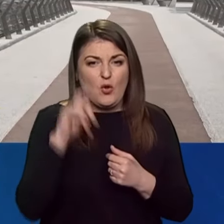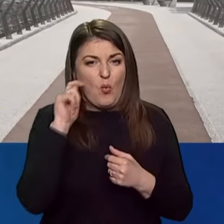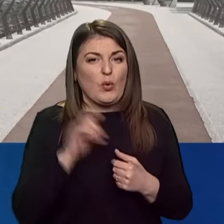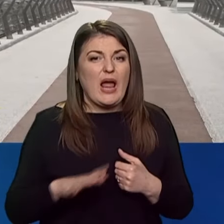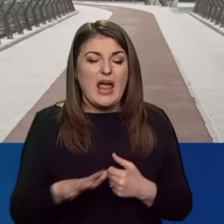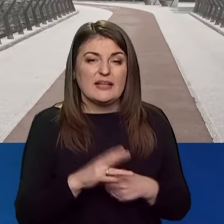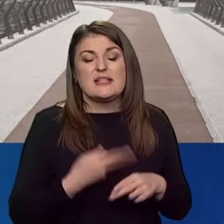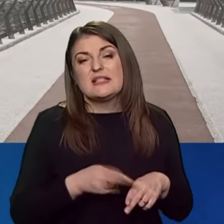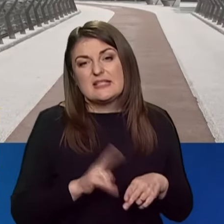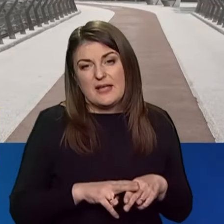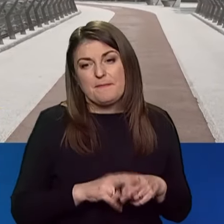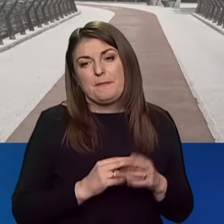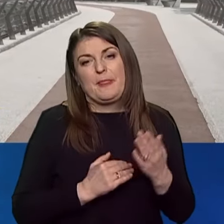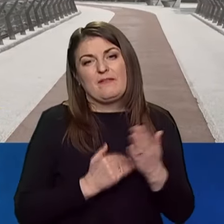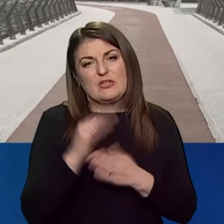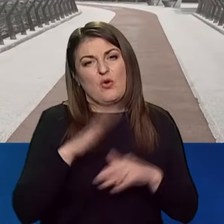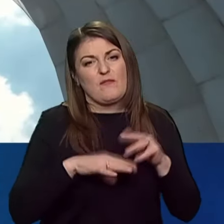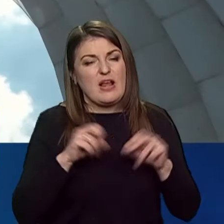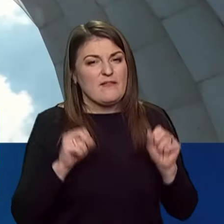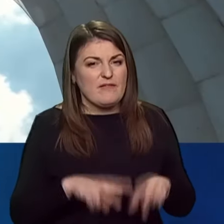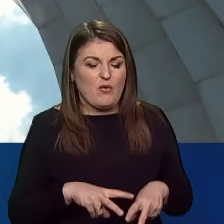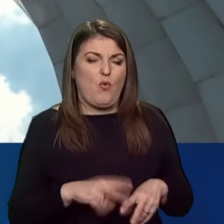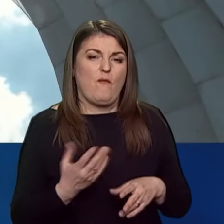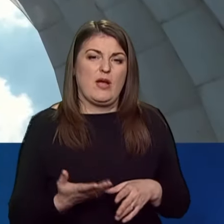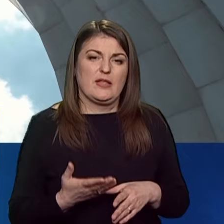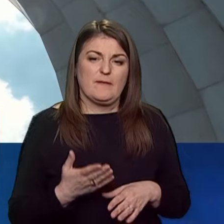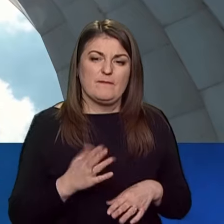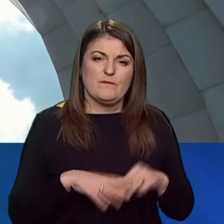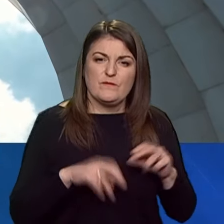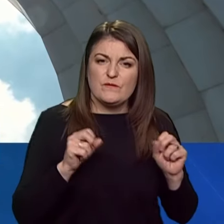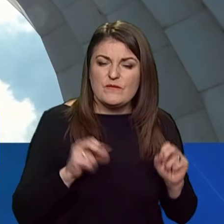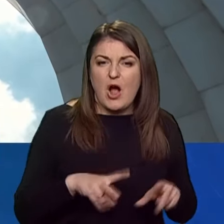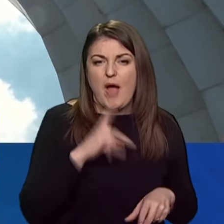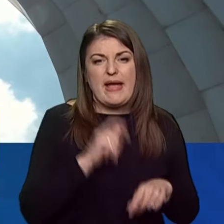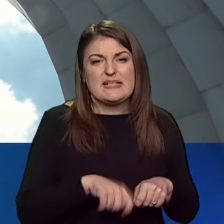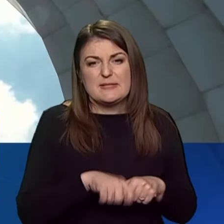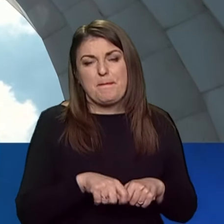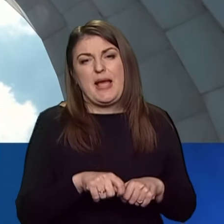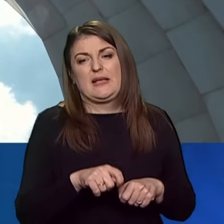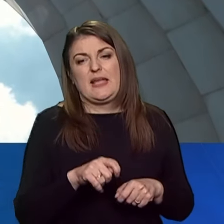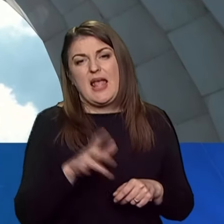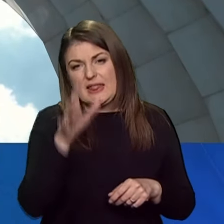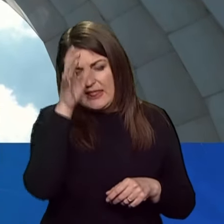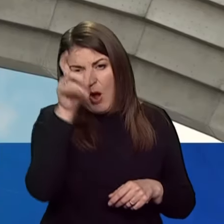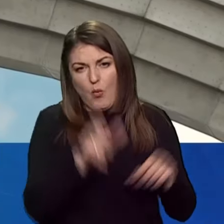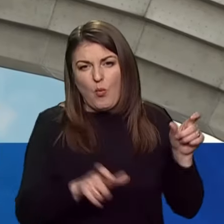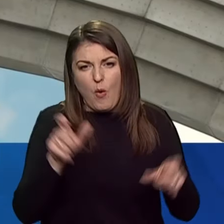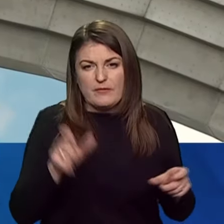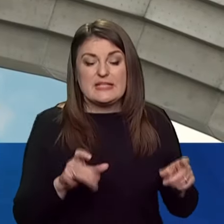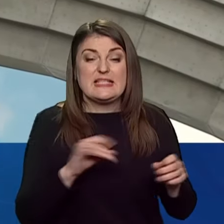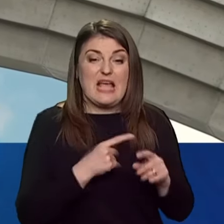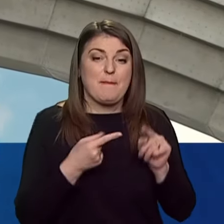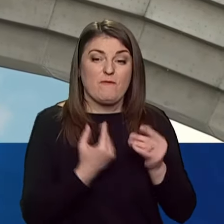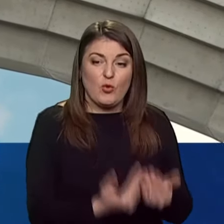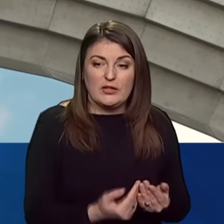Це висококваліфіковані фахові експерти, науковці, і